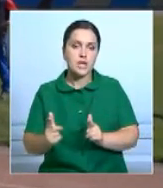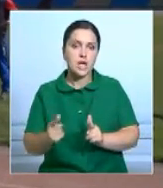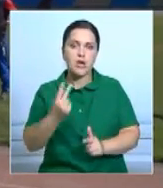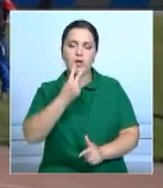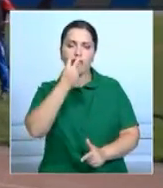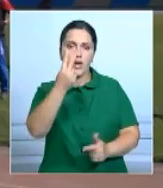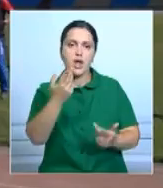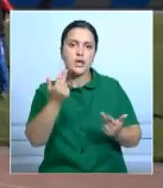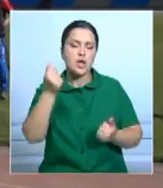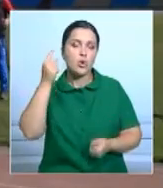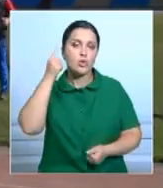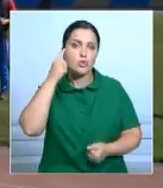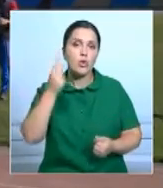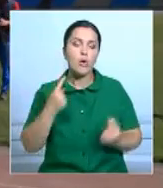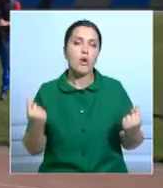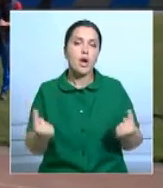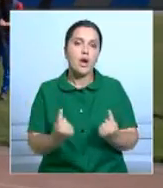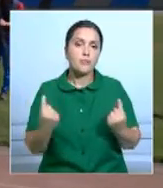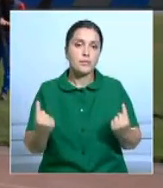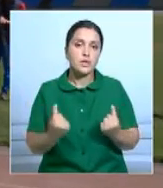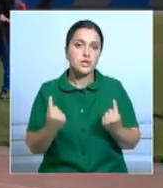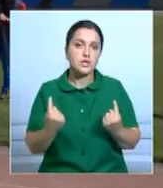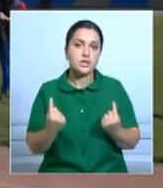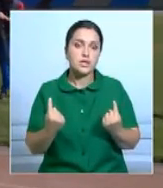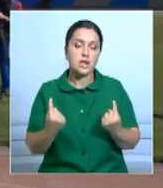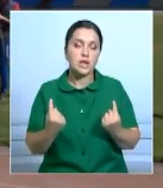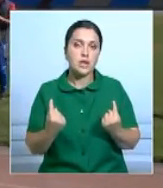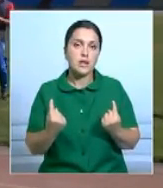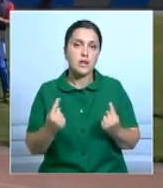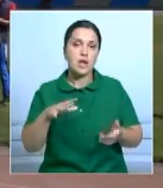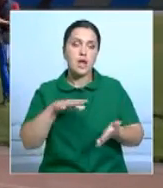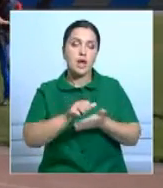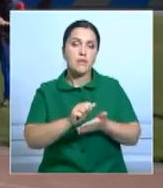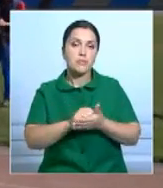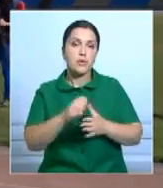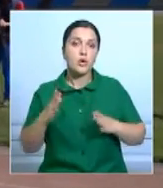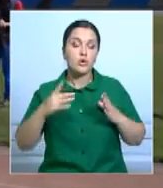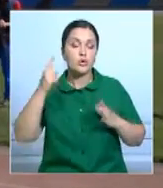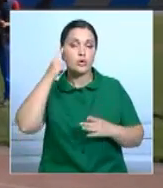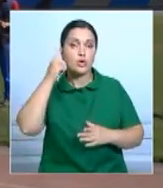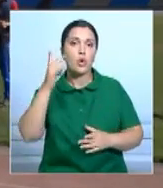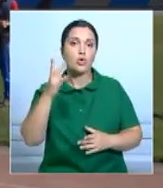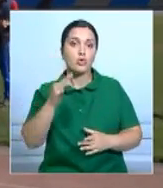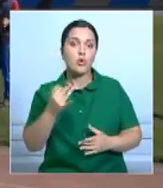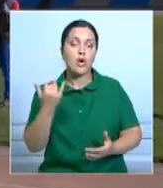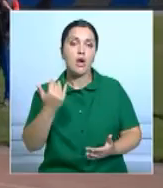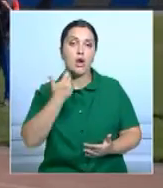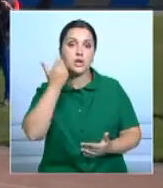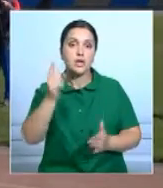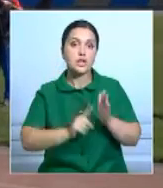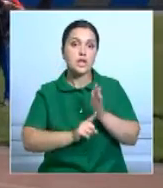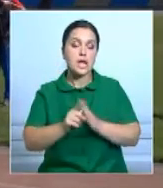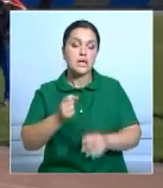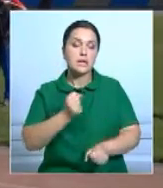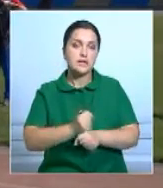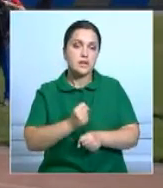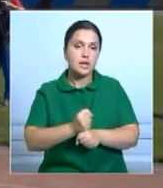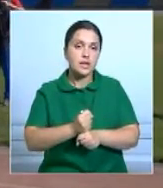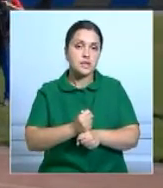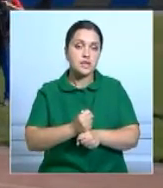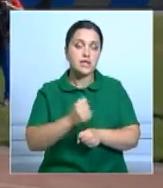Они с виду для ребят, которые могут заниматься теми или иными спортом, могут показаться не такими сложными, но когда вы их начинаете делать